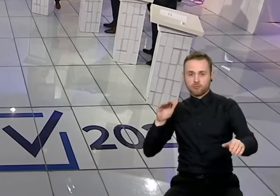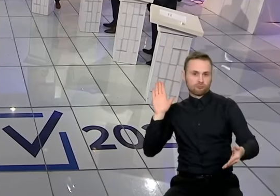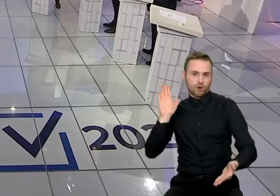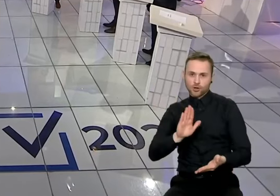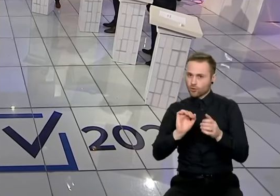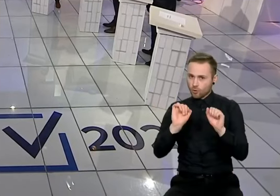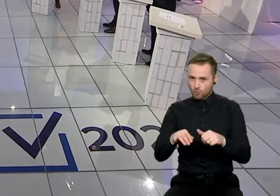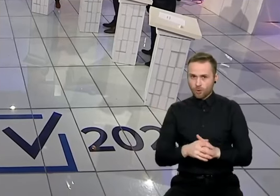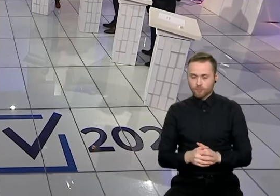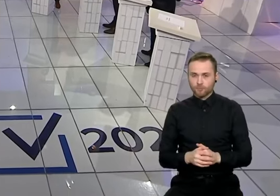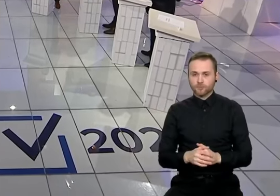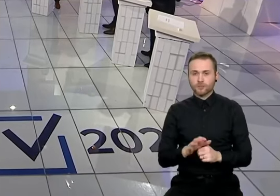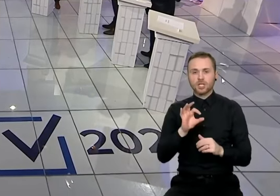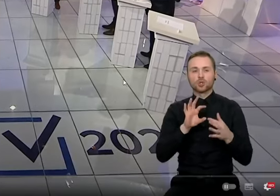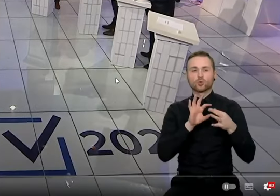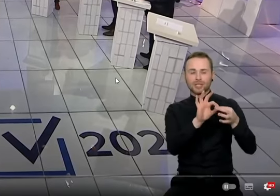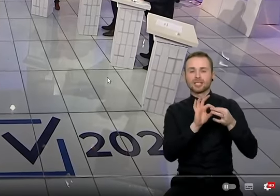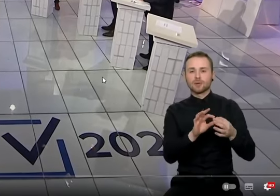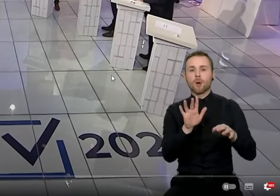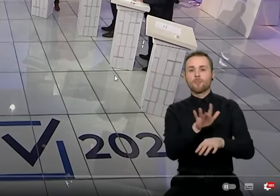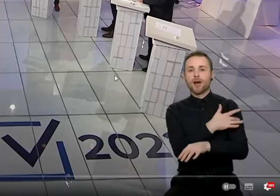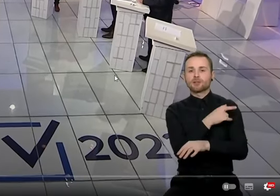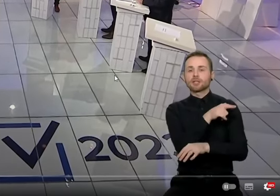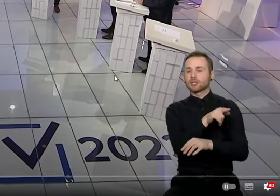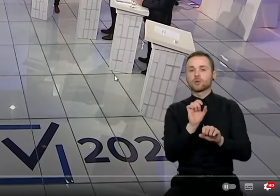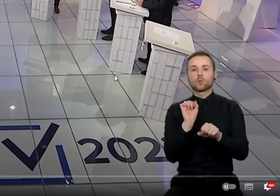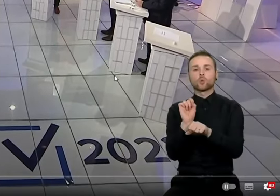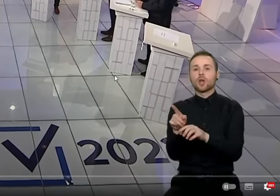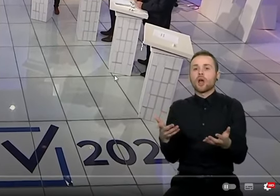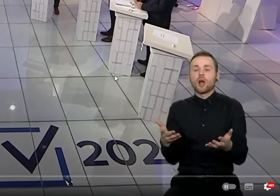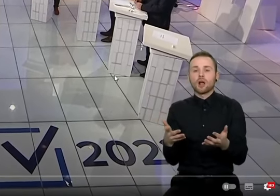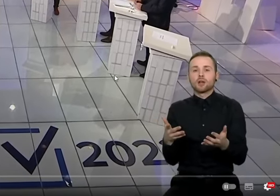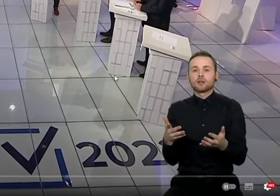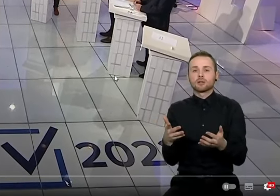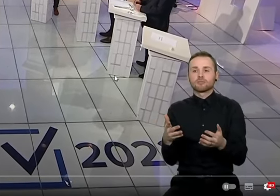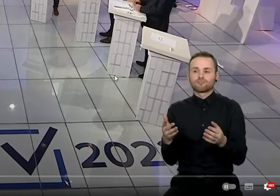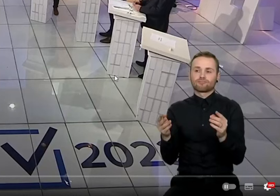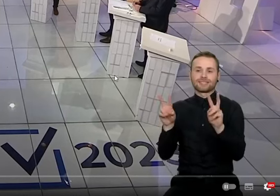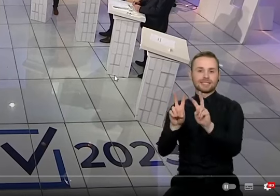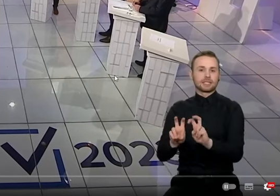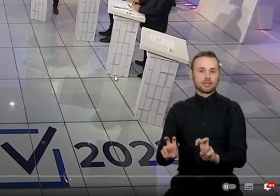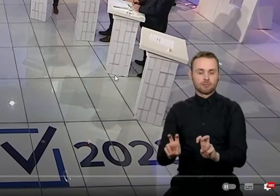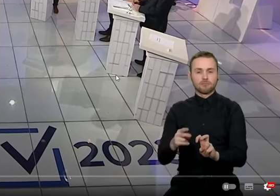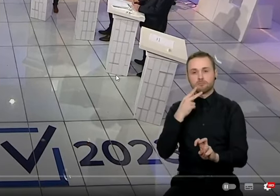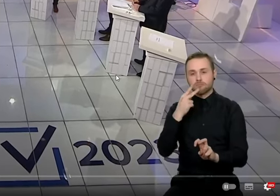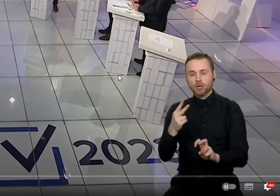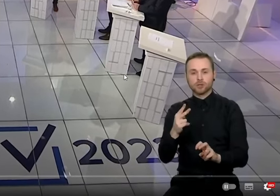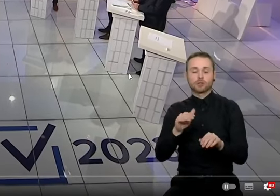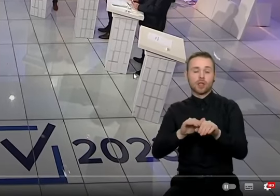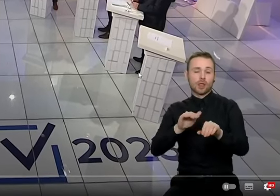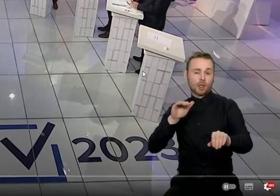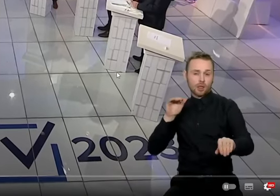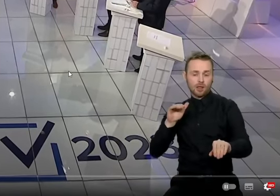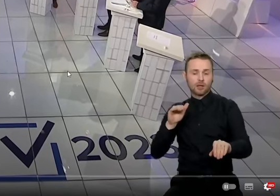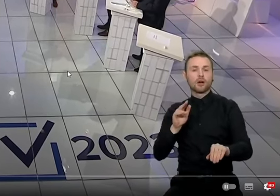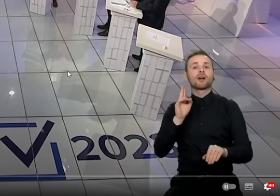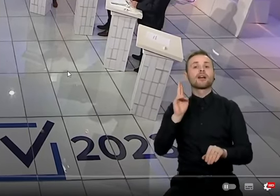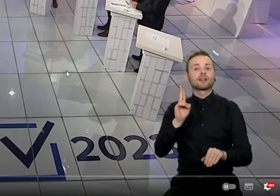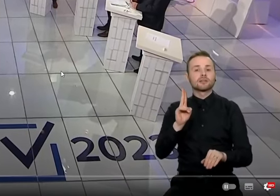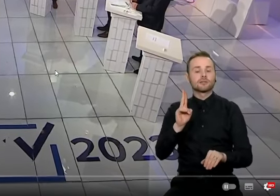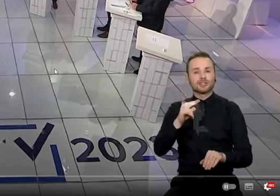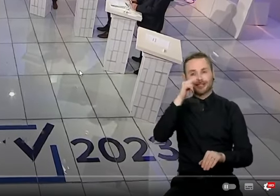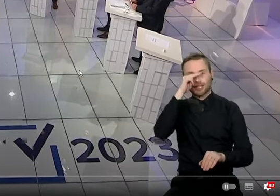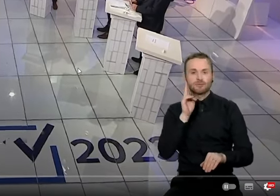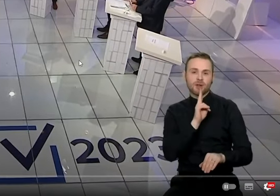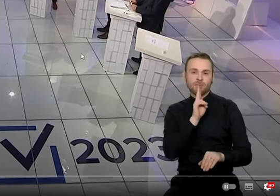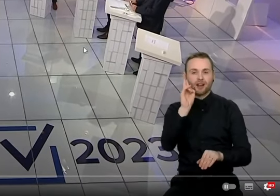vadinasi iš įstaiga, yra užsatiusi studija, kuri labai aiškiai įrodė pagrindinė priežastis puščių mieste yra tėvai vežiojantis vaikus